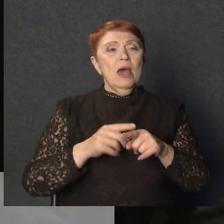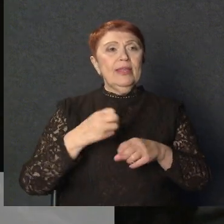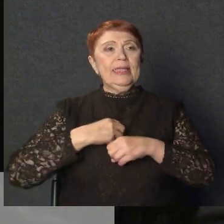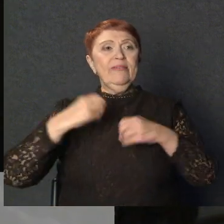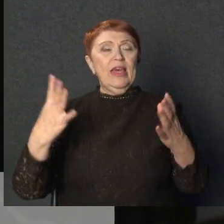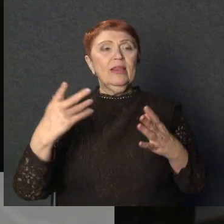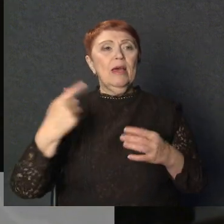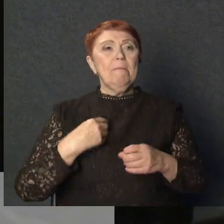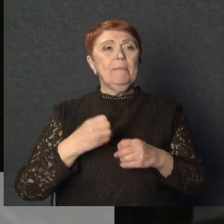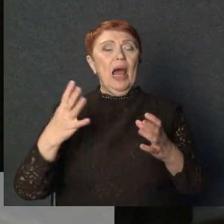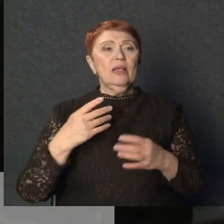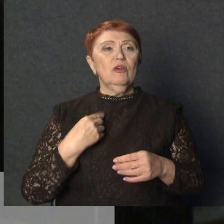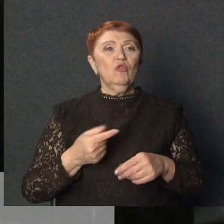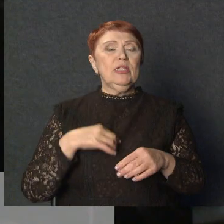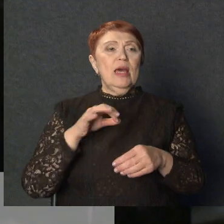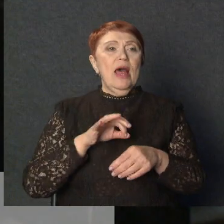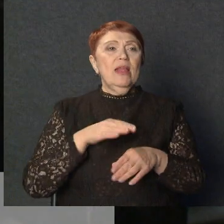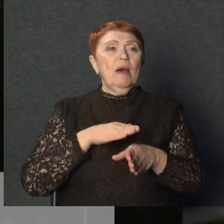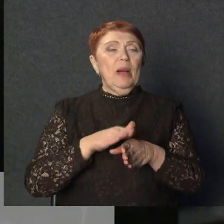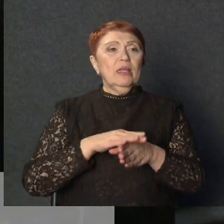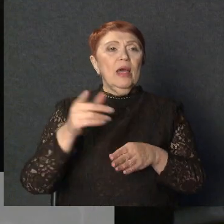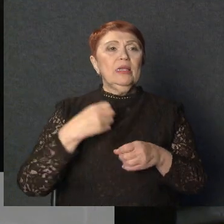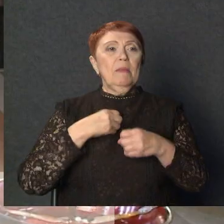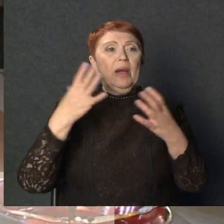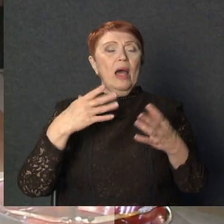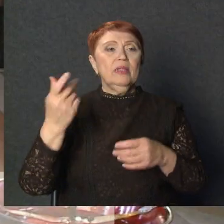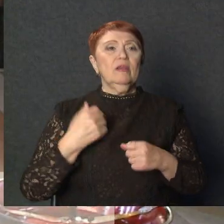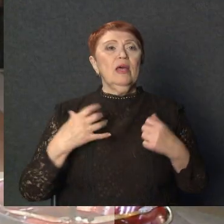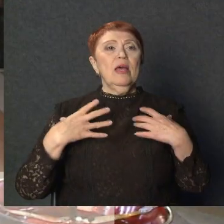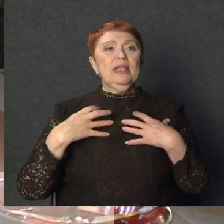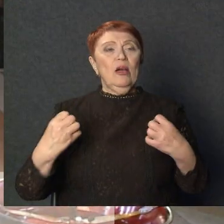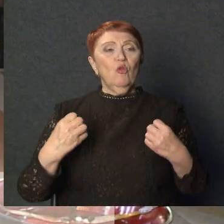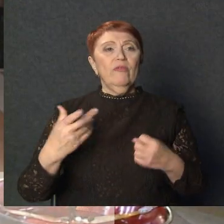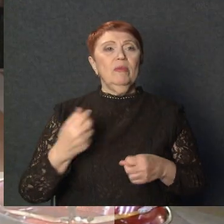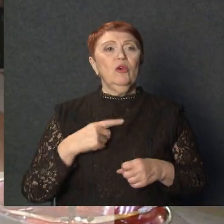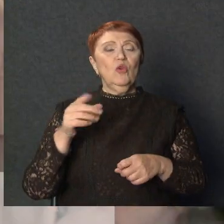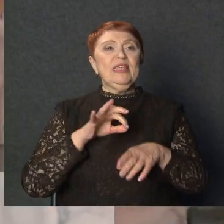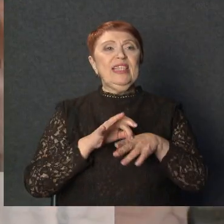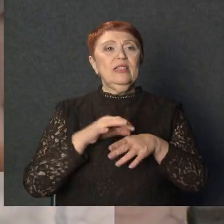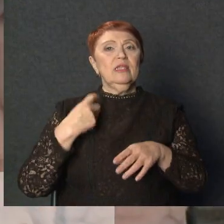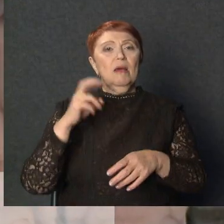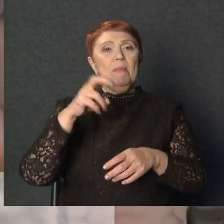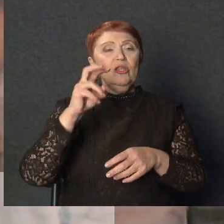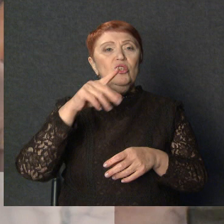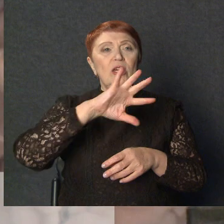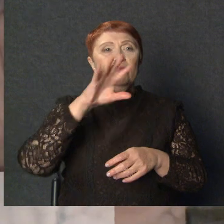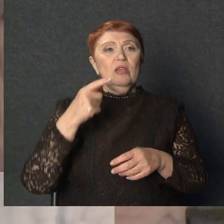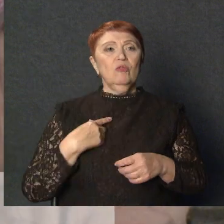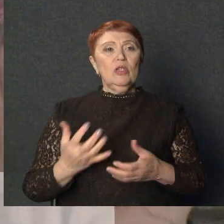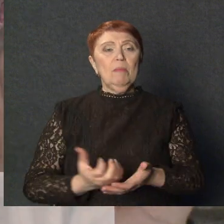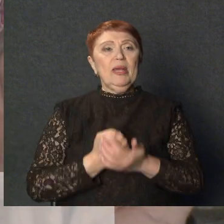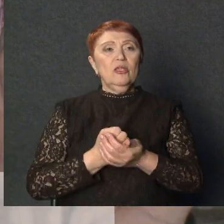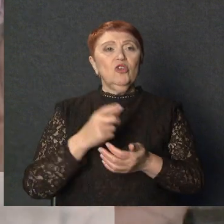наполняется радостью, Божьей благодатью, здоровьем. Традицию посещать храмы в Рождество поддерживают православные